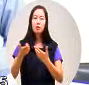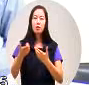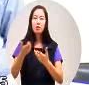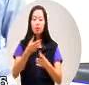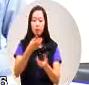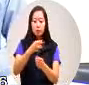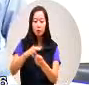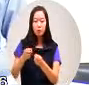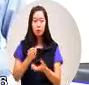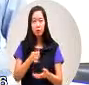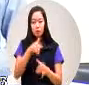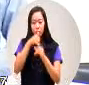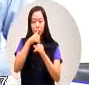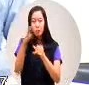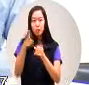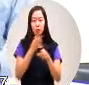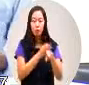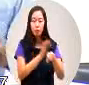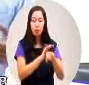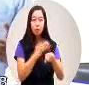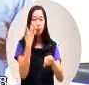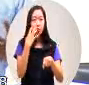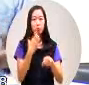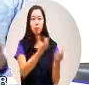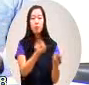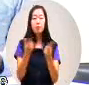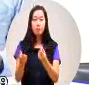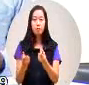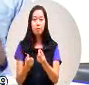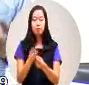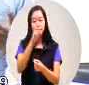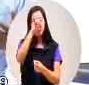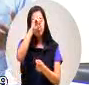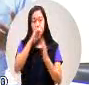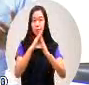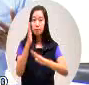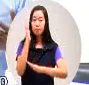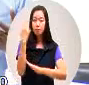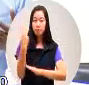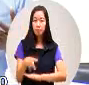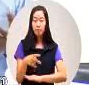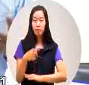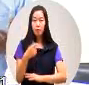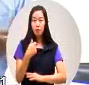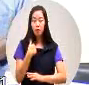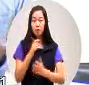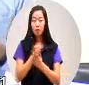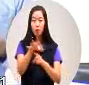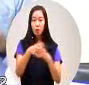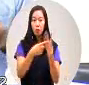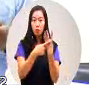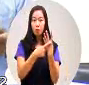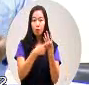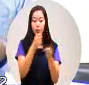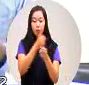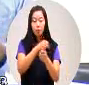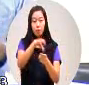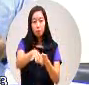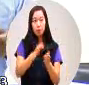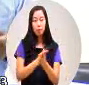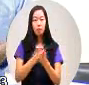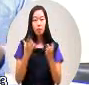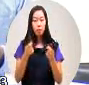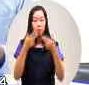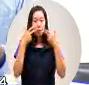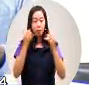了效果都一样所以呢希望市政府还有我们的农业单位也明会